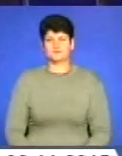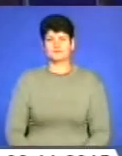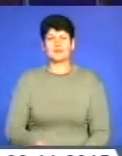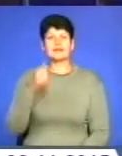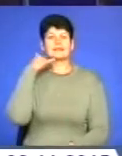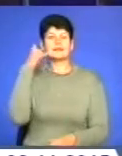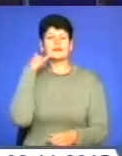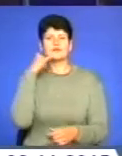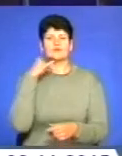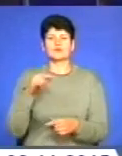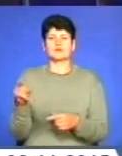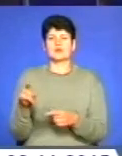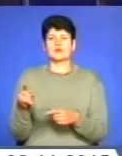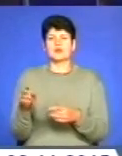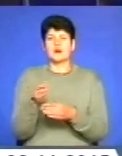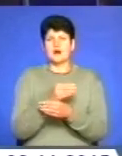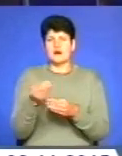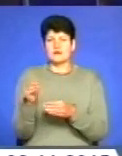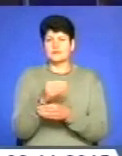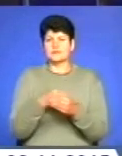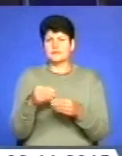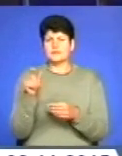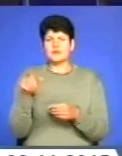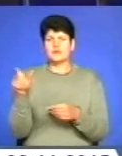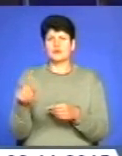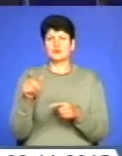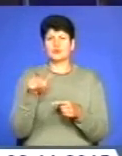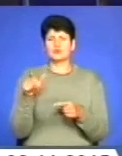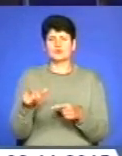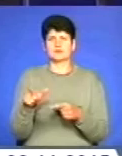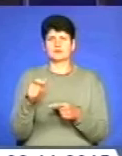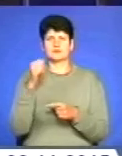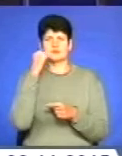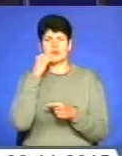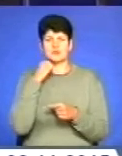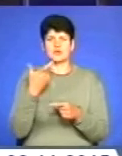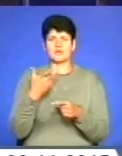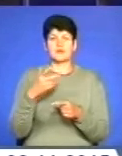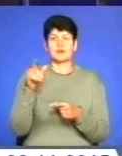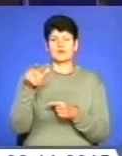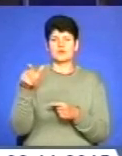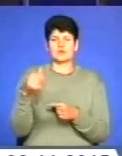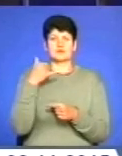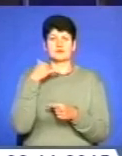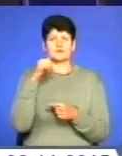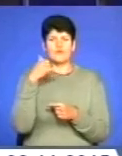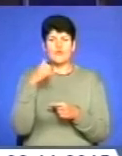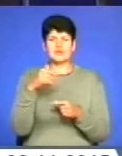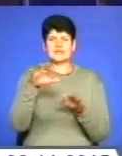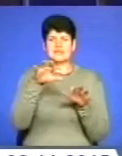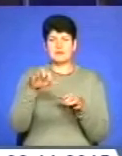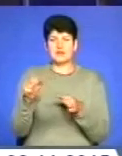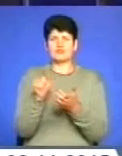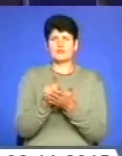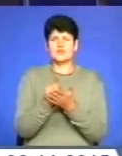Аферисти не полишають у спокій мешканців Тернополя. У зоні ризику люди похилого віку. Зловмисники не зупиняються ні перед чим, забираючи у